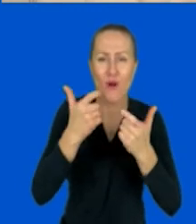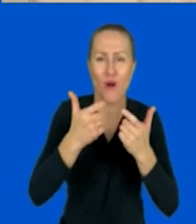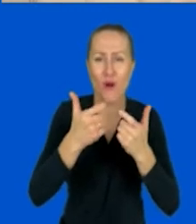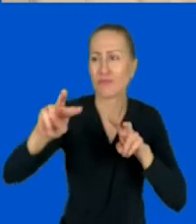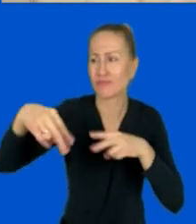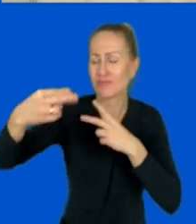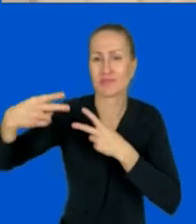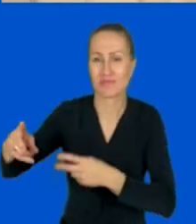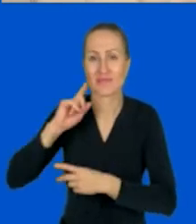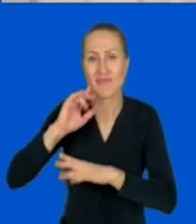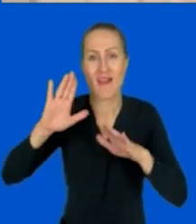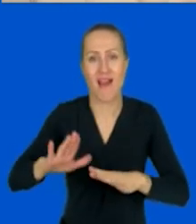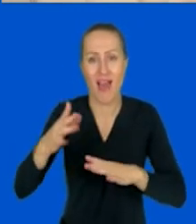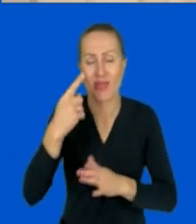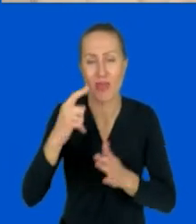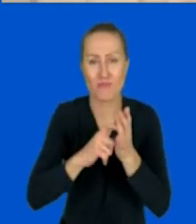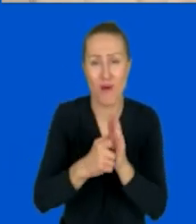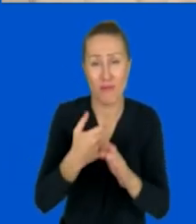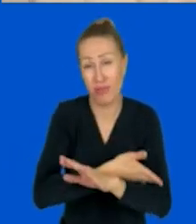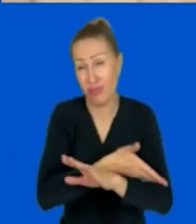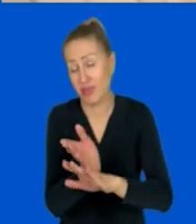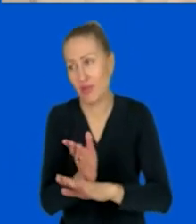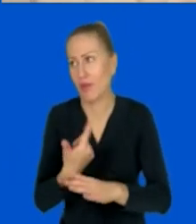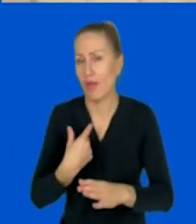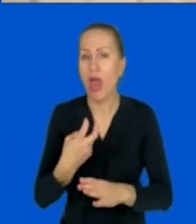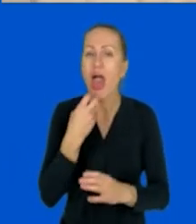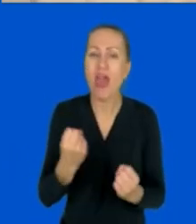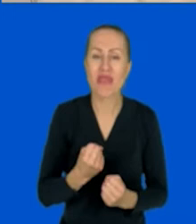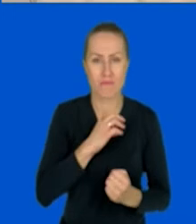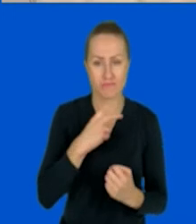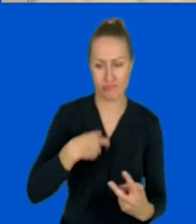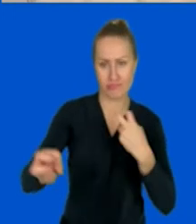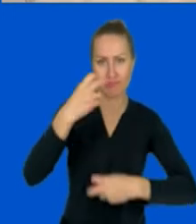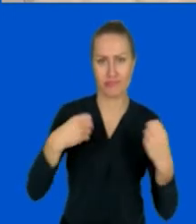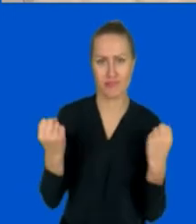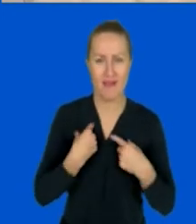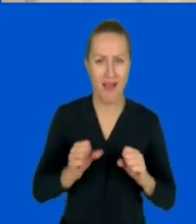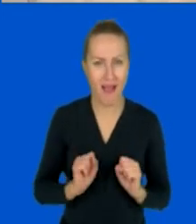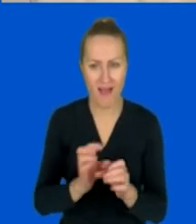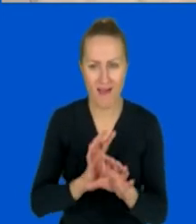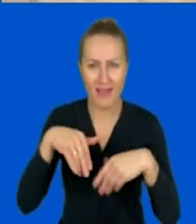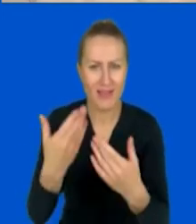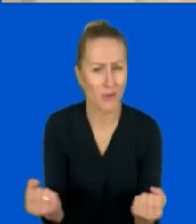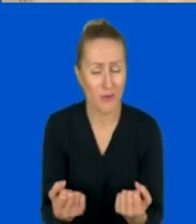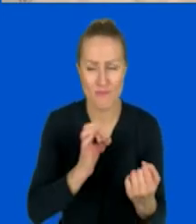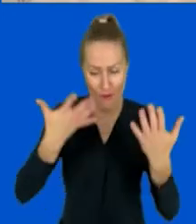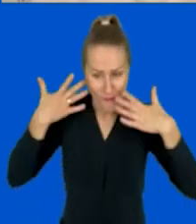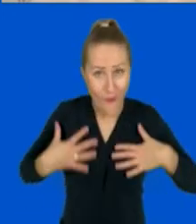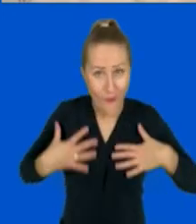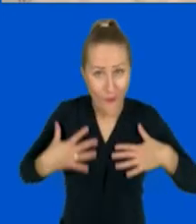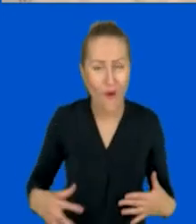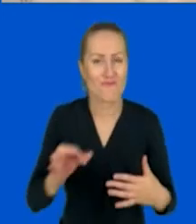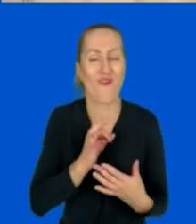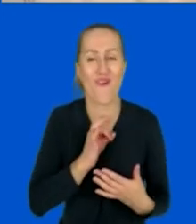wymaga od nas dużo energii, dużego zaangażowania. I dla naszego organizmu, dla naszej